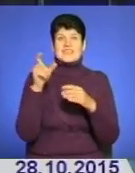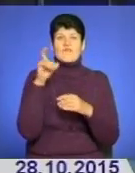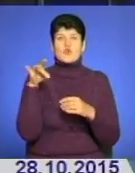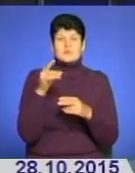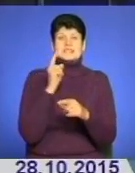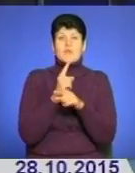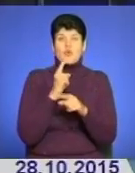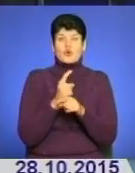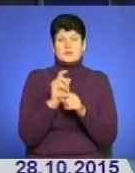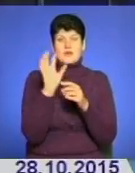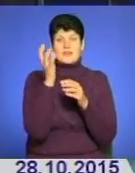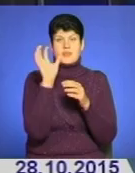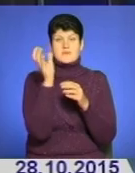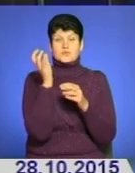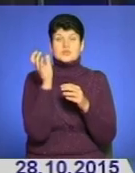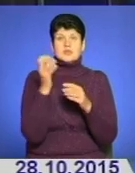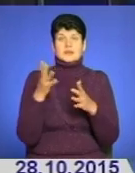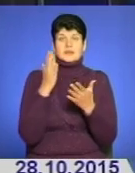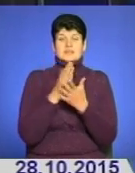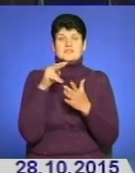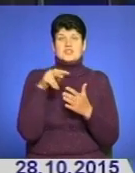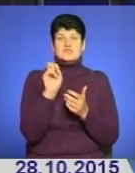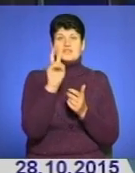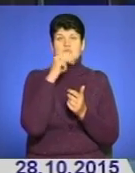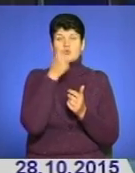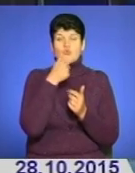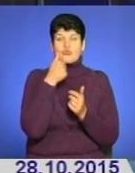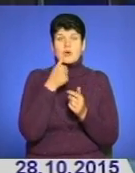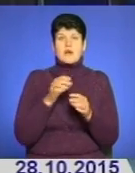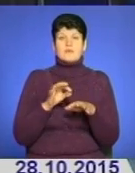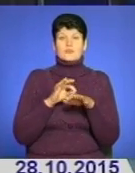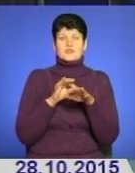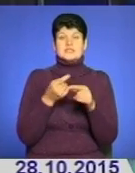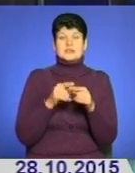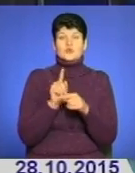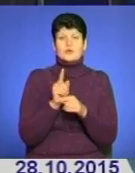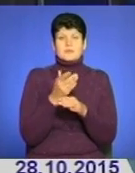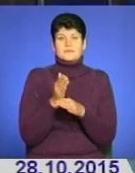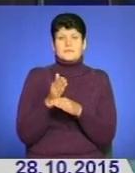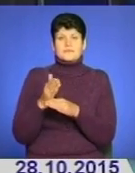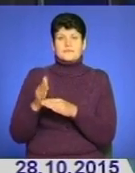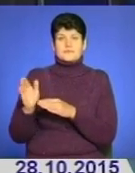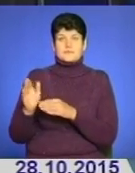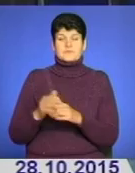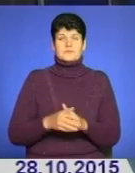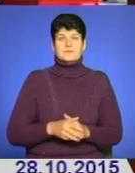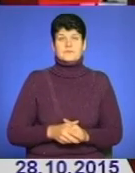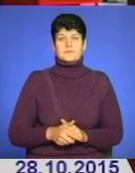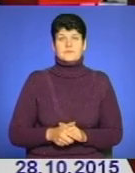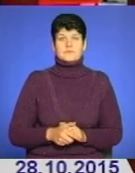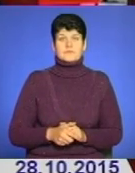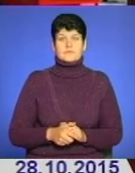на продаж таких ламп діє вже з 2012 року, але запроваджувалася ця норма поетапно. Продовження у сюжеті.